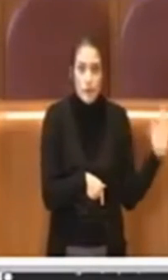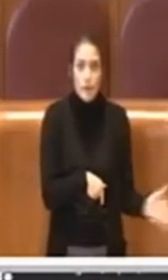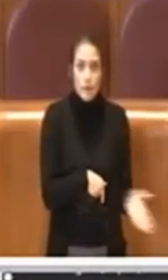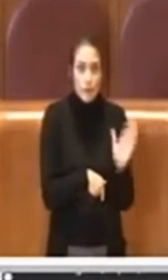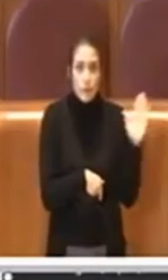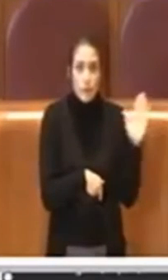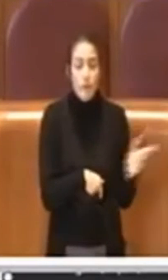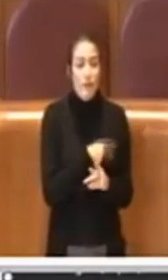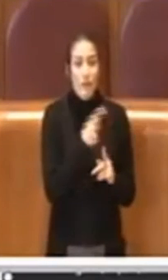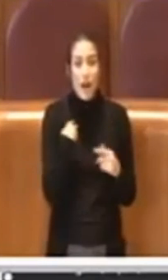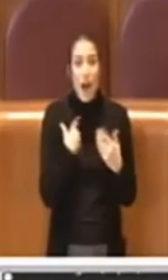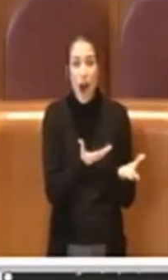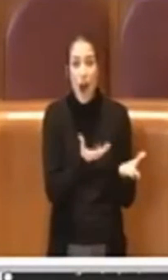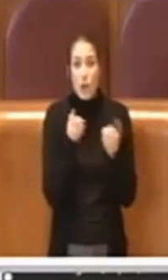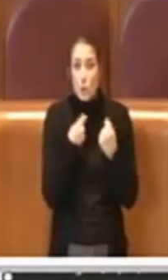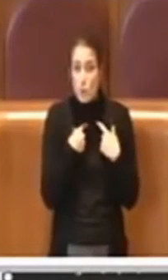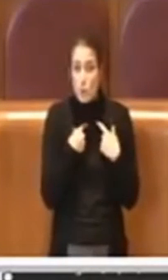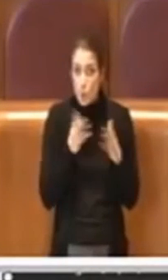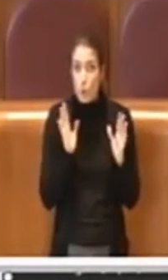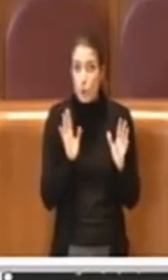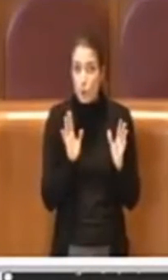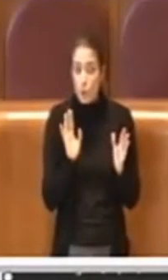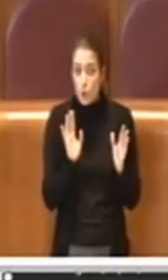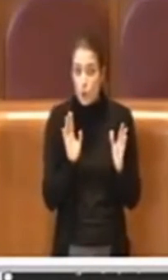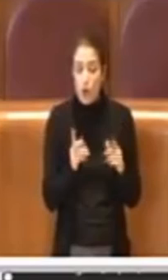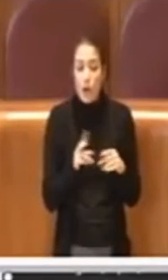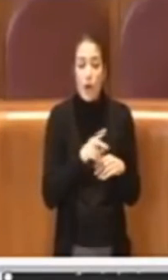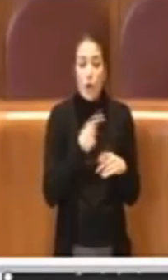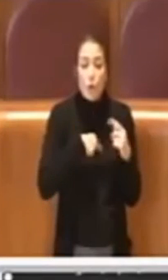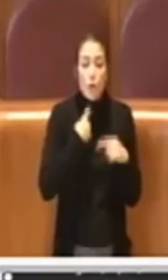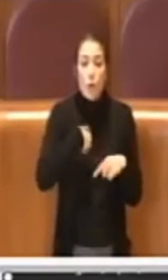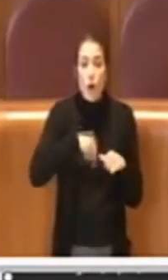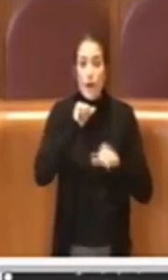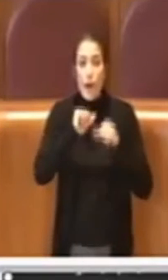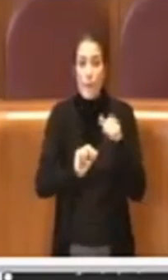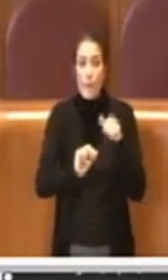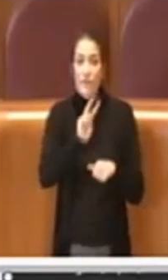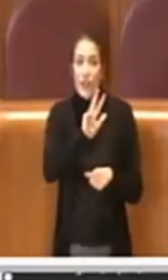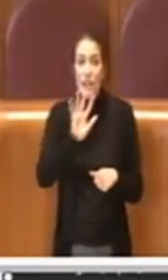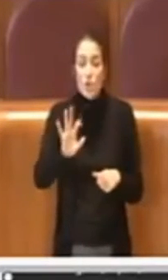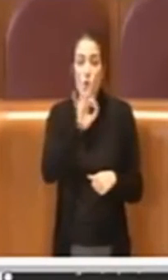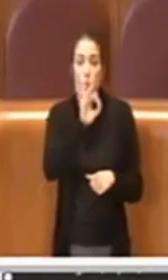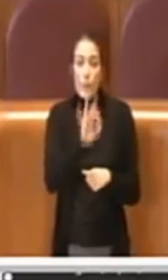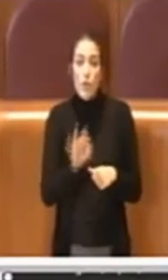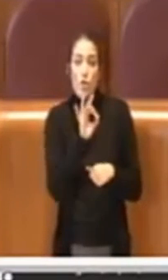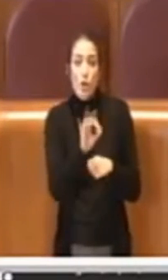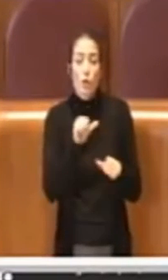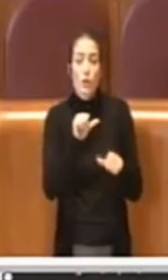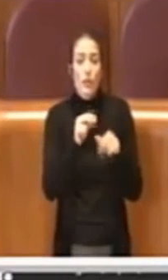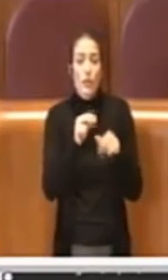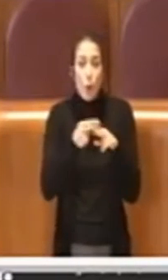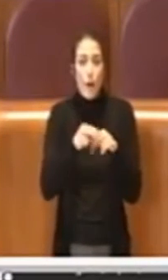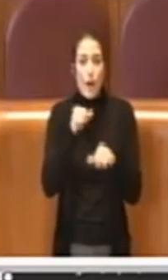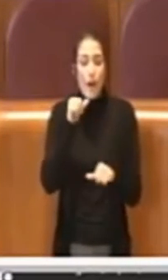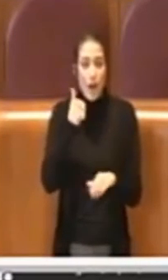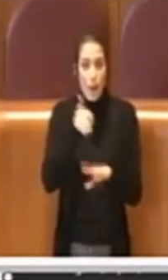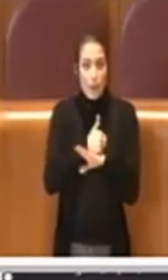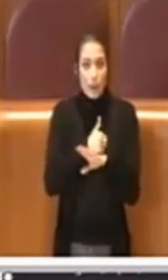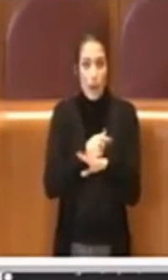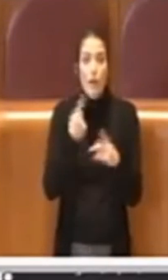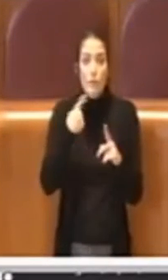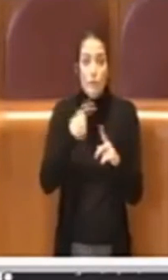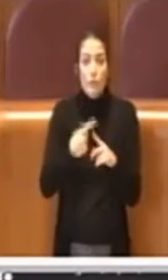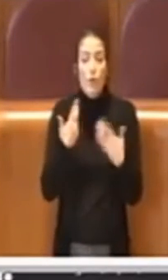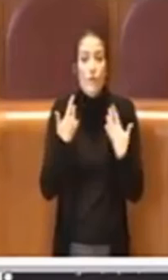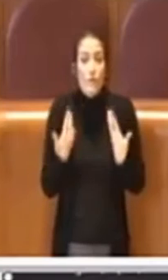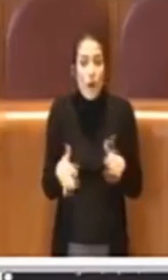e abbiamo assunto e abbiamo cambiato il 25% del personale di Roma capitale e fatto 6 mila assunzioni,